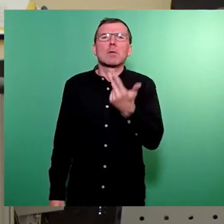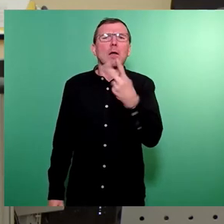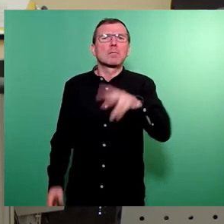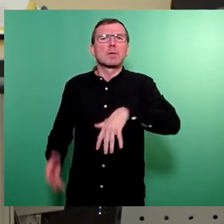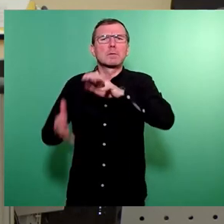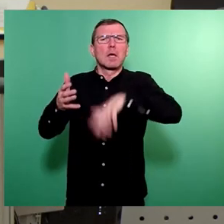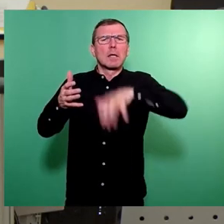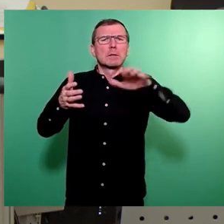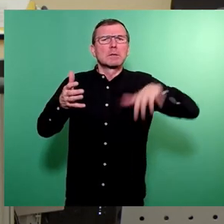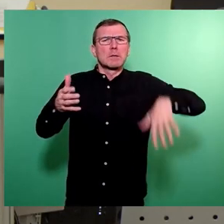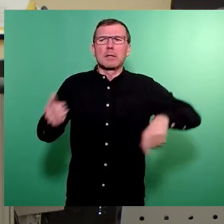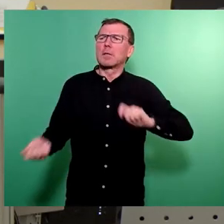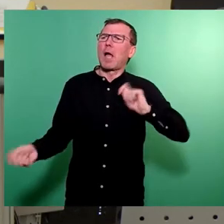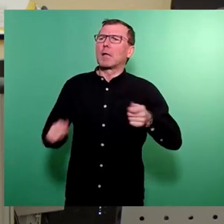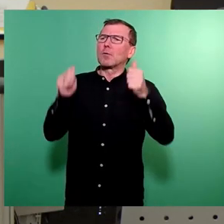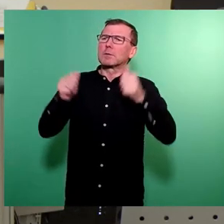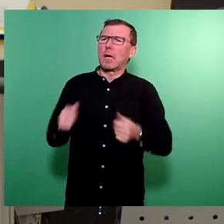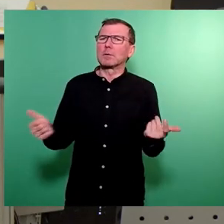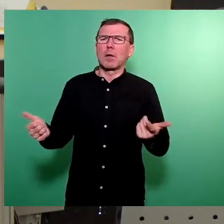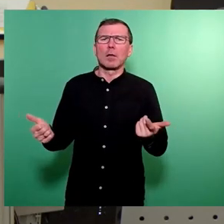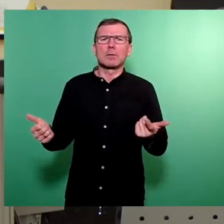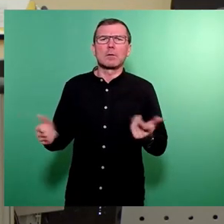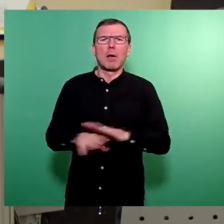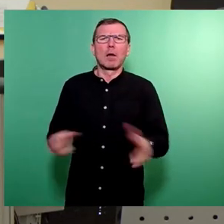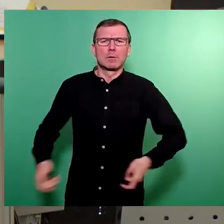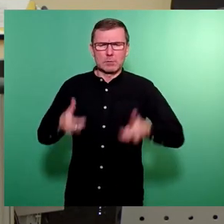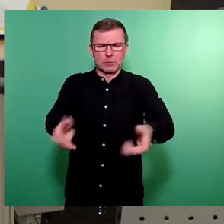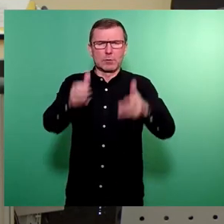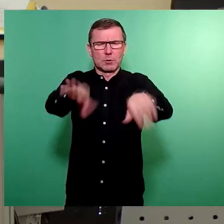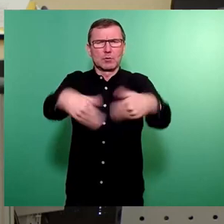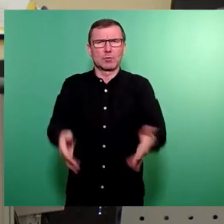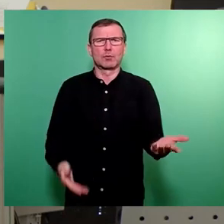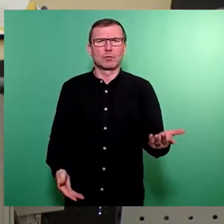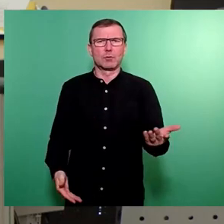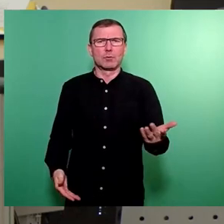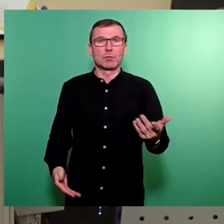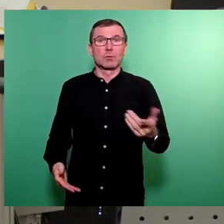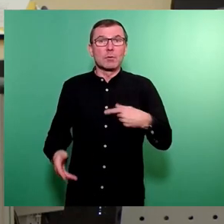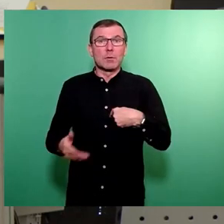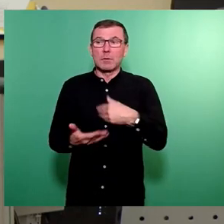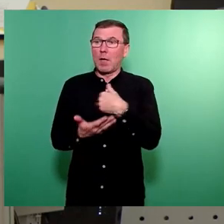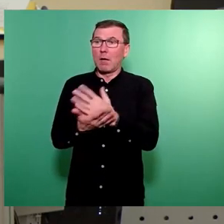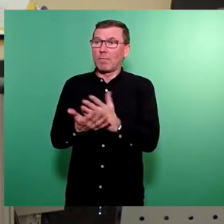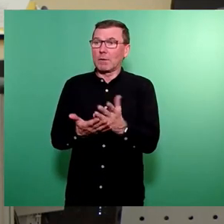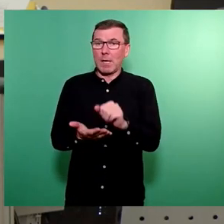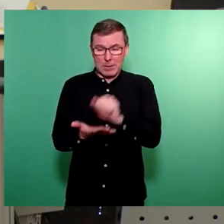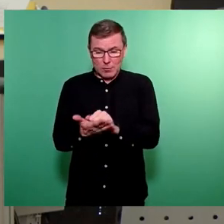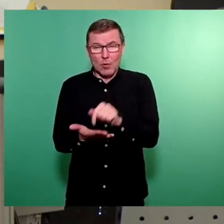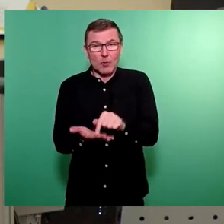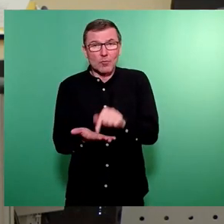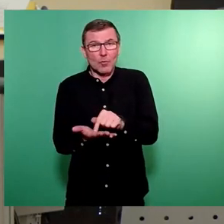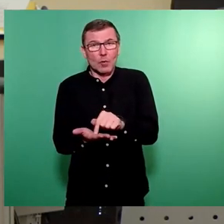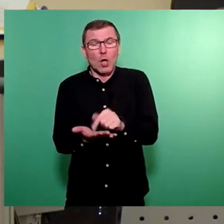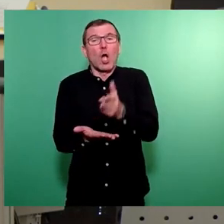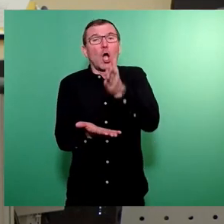Änderungsanträge auf den Tisch gelegt. Noch während dem Verteilen dieser druckfrischen Dokumente wurde die